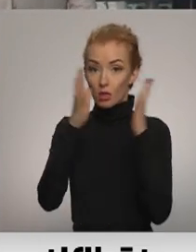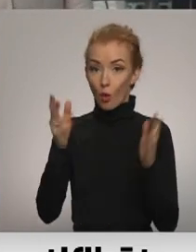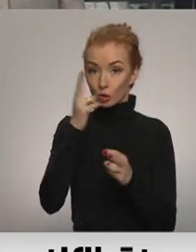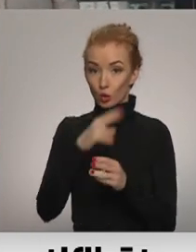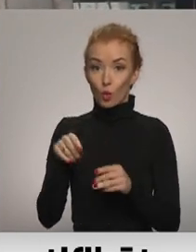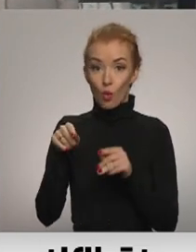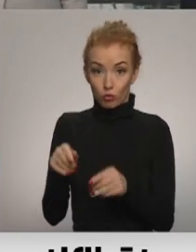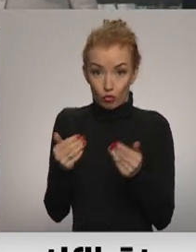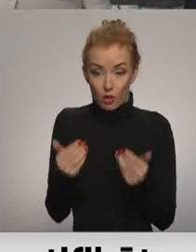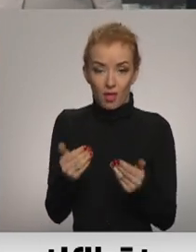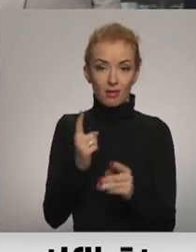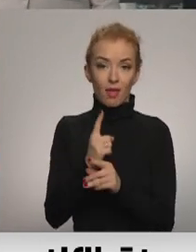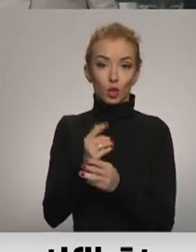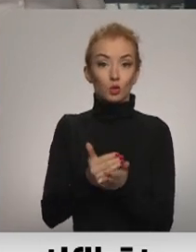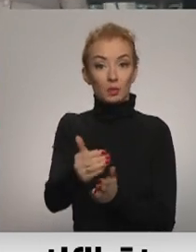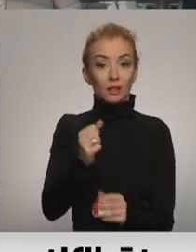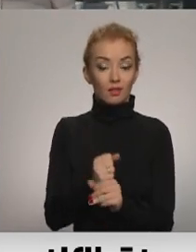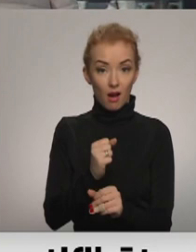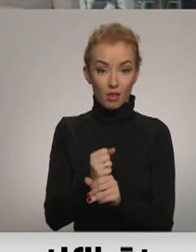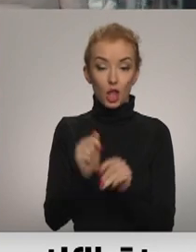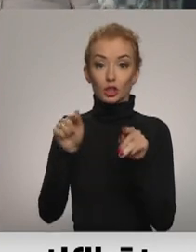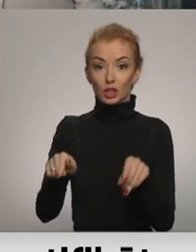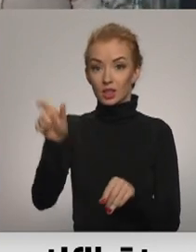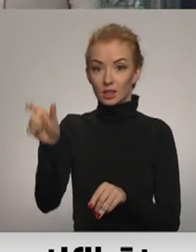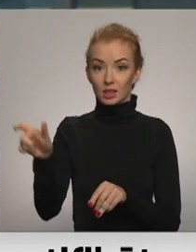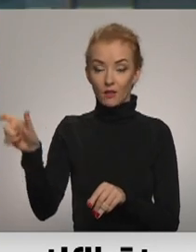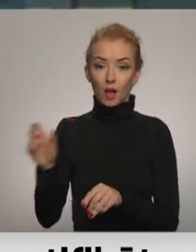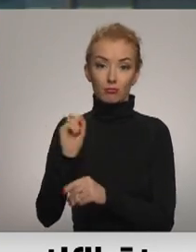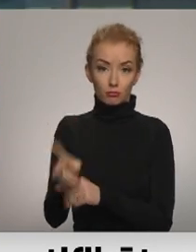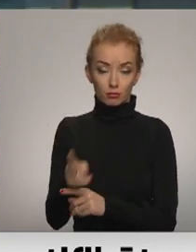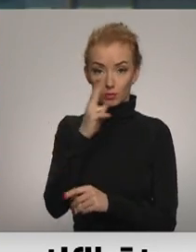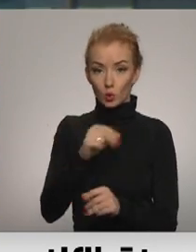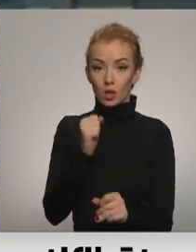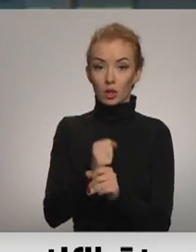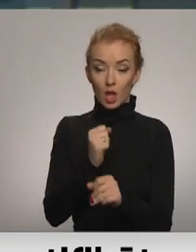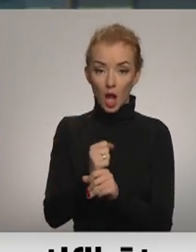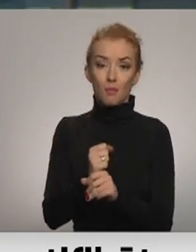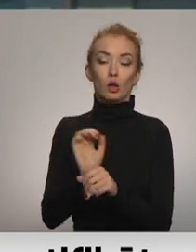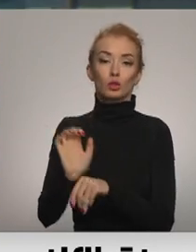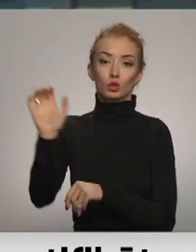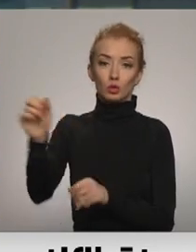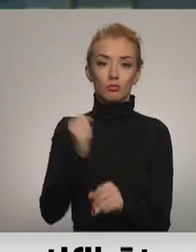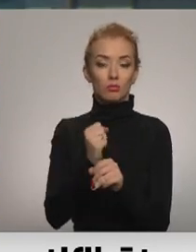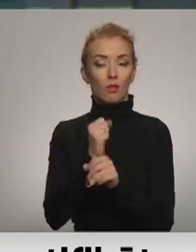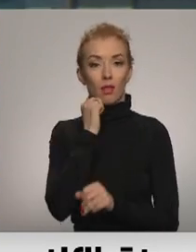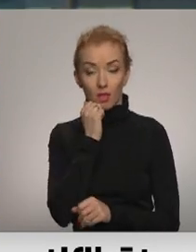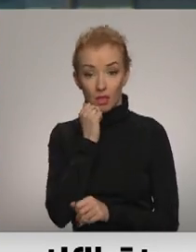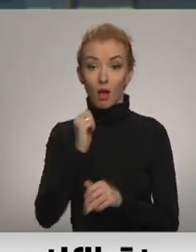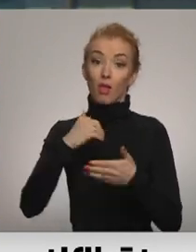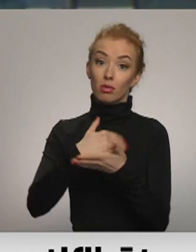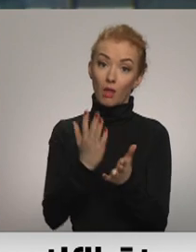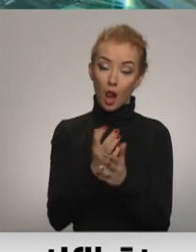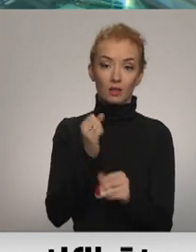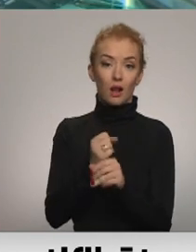šodienas nevar pildīt darba pienākums. Šie cilvēki tiks atstādināti no darba, sūtīti dīkstāvē, daļa strādās